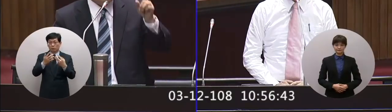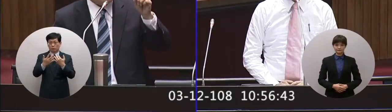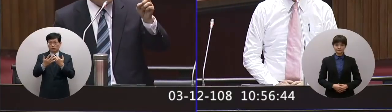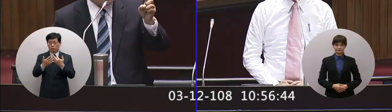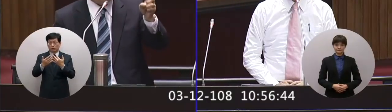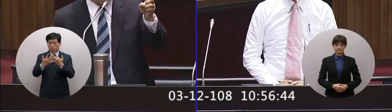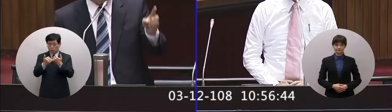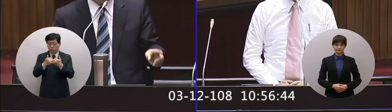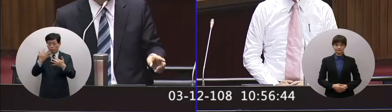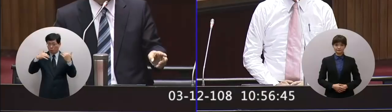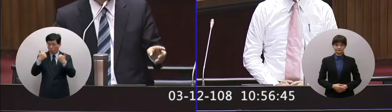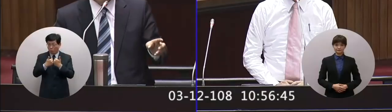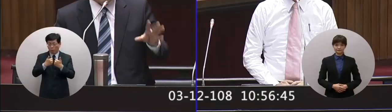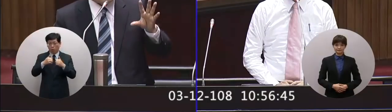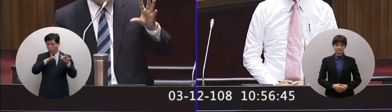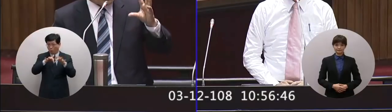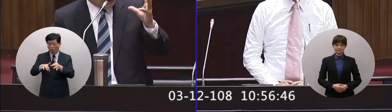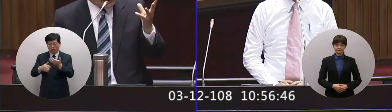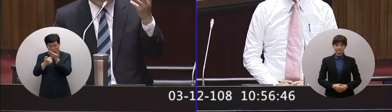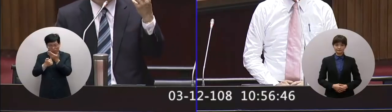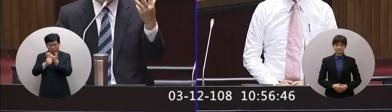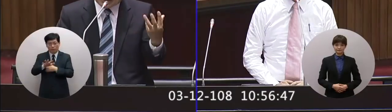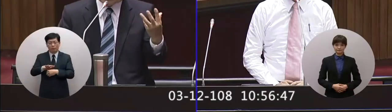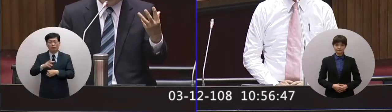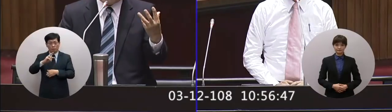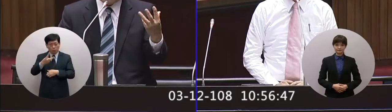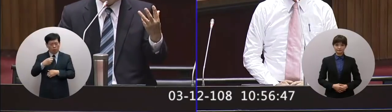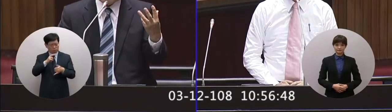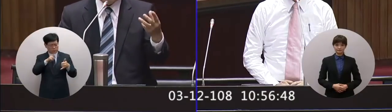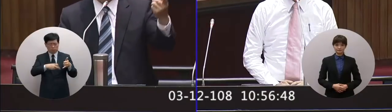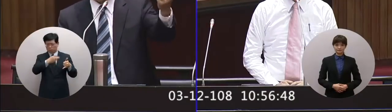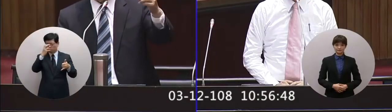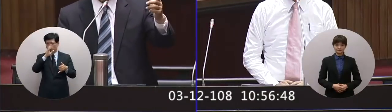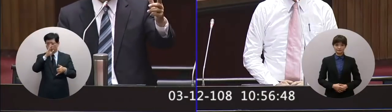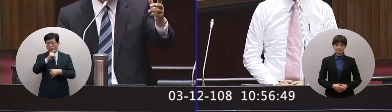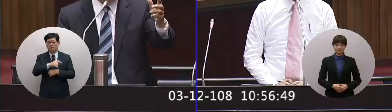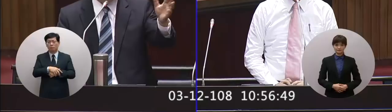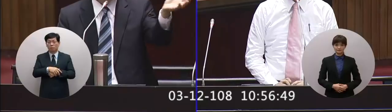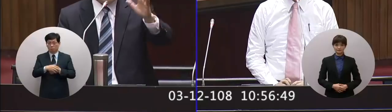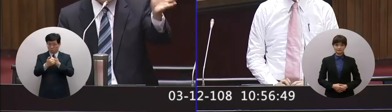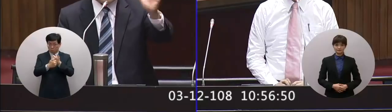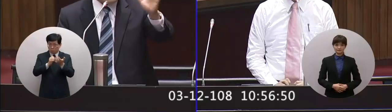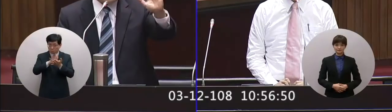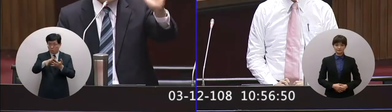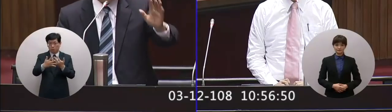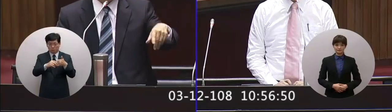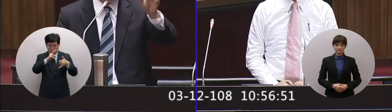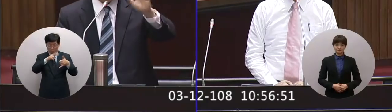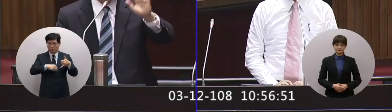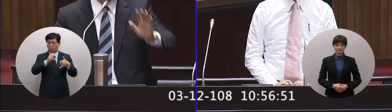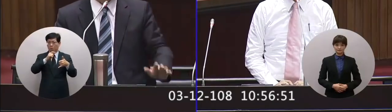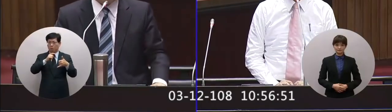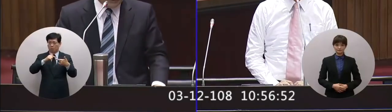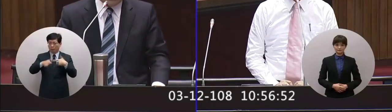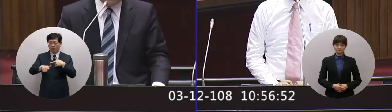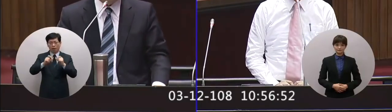對使用毒品或者是學生有異狀因為使用毒品後那個學生整個都